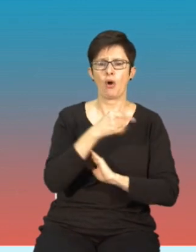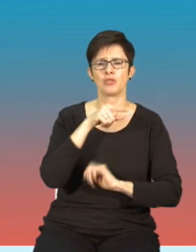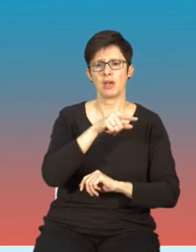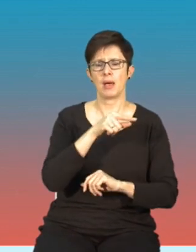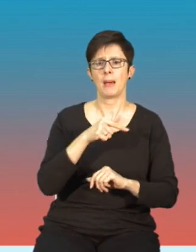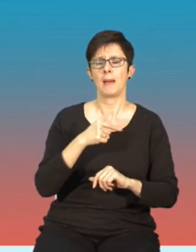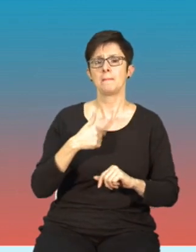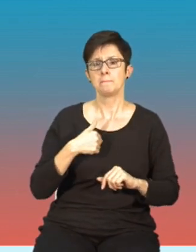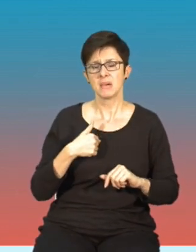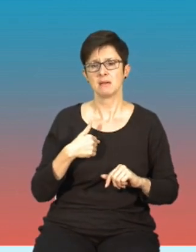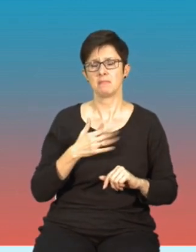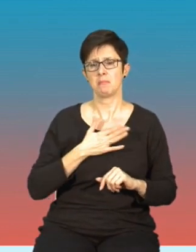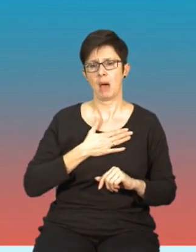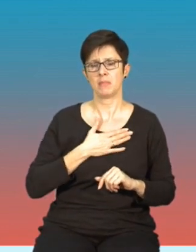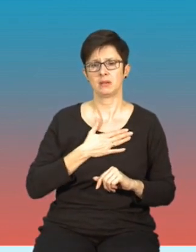mamy